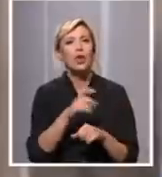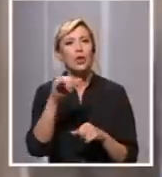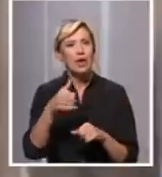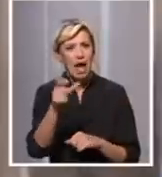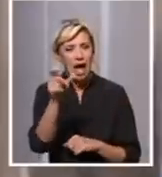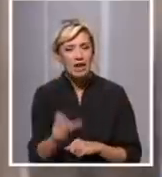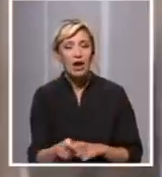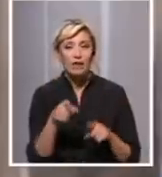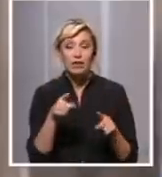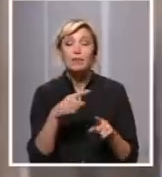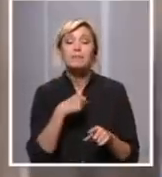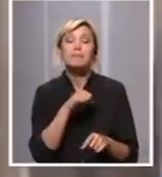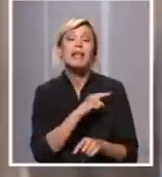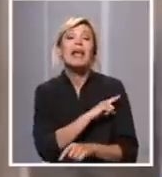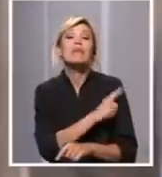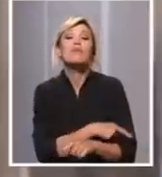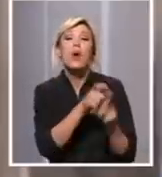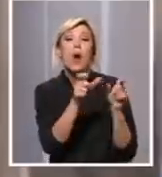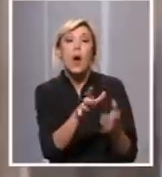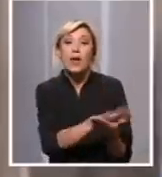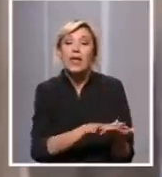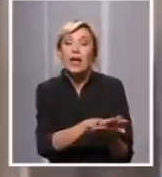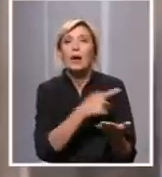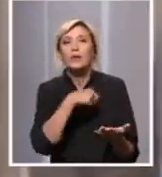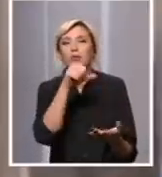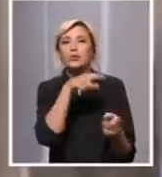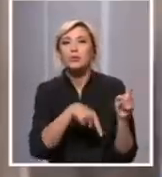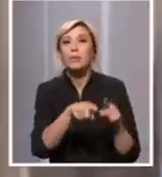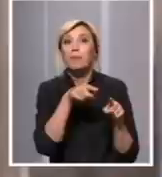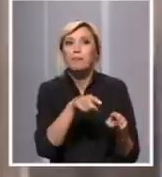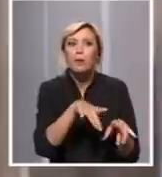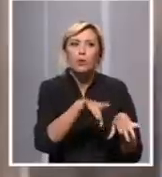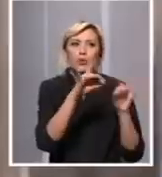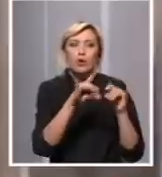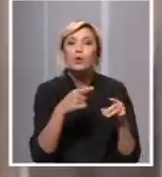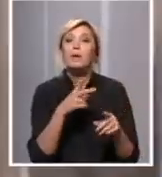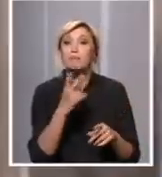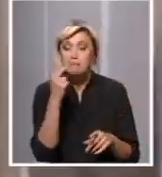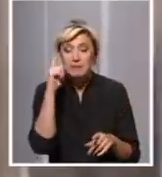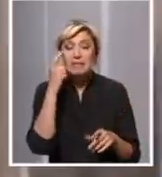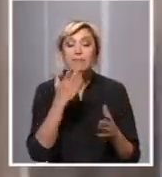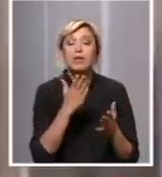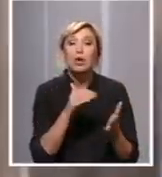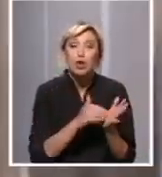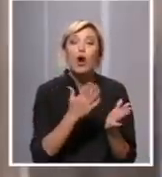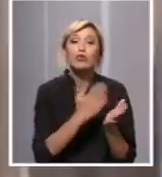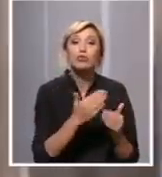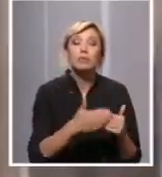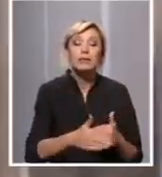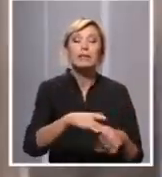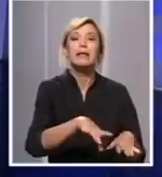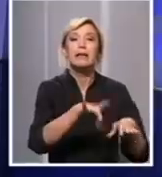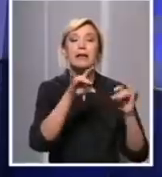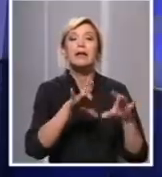Tako da ta otkrića u imunologiji su vrlo zanimljiva i mislim da će tu ponovo mnoge stvari da se otkriju koje će biti značajne